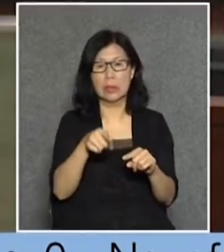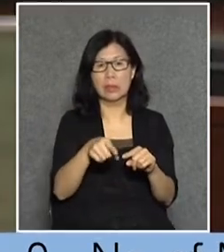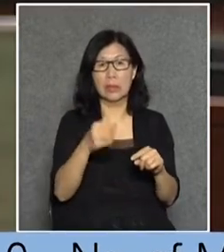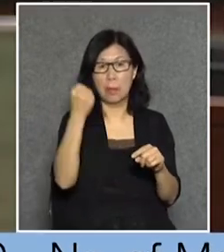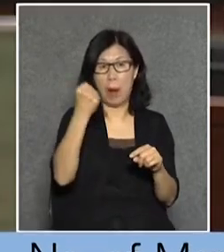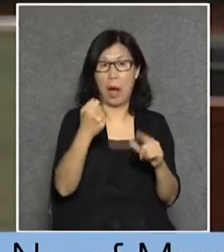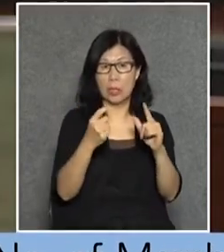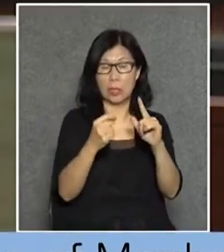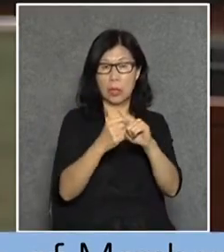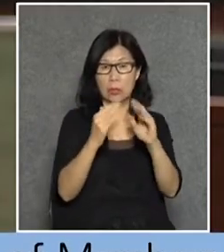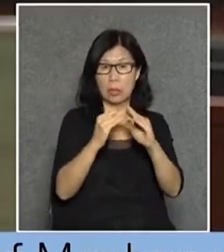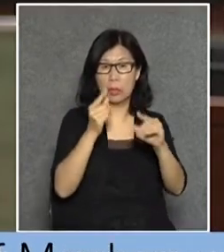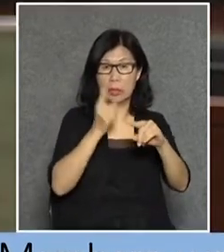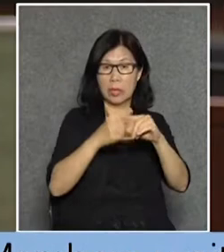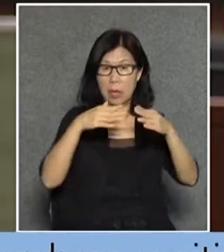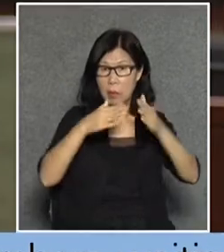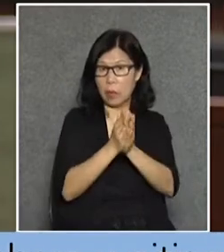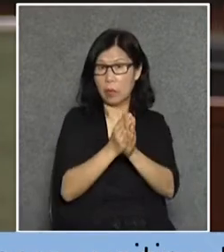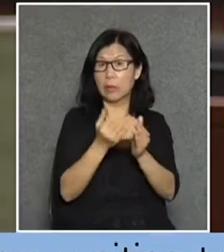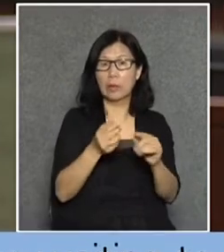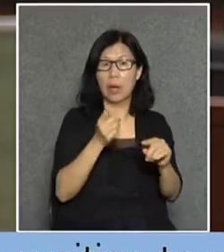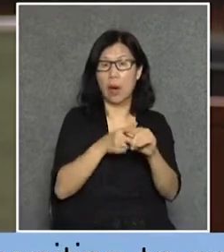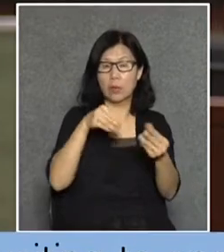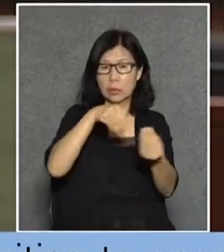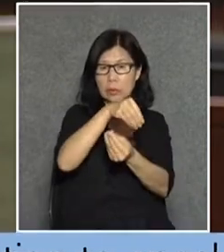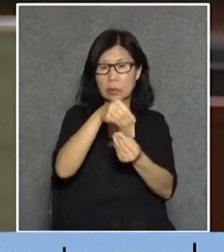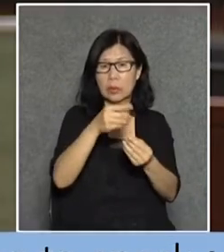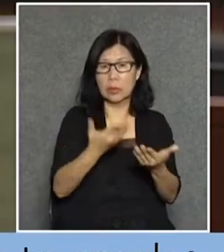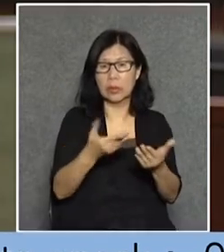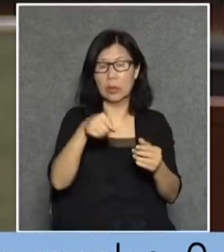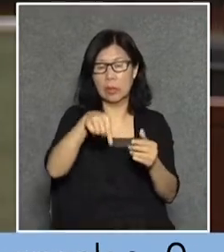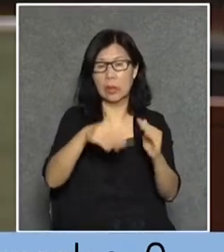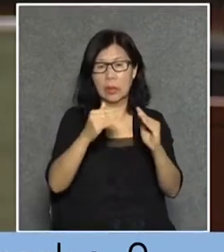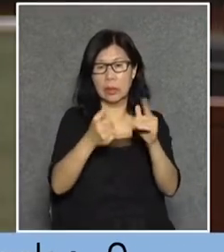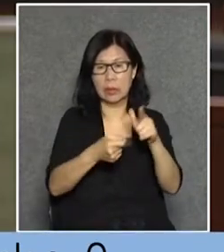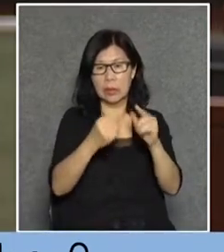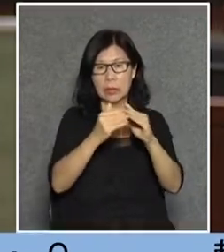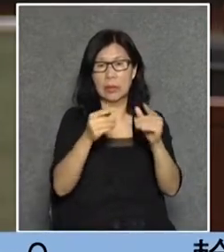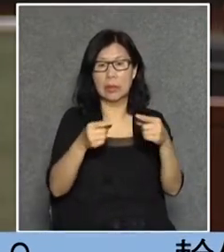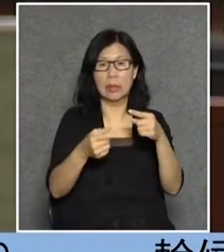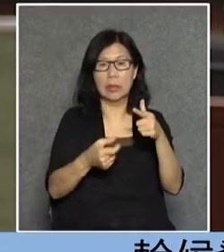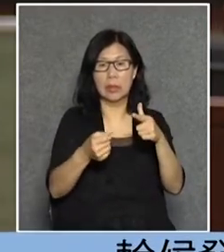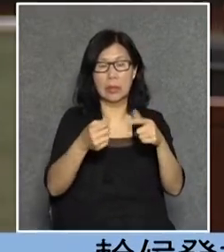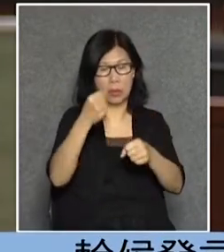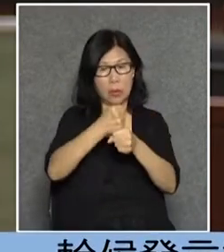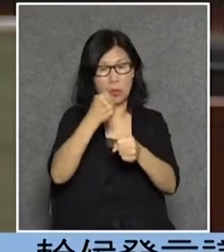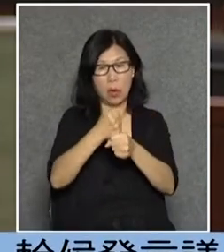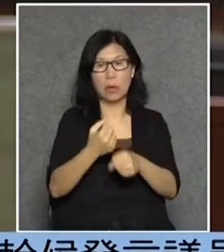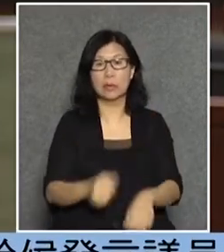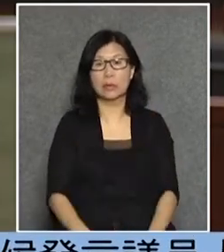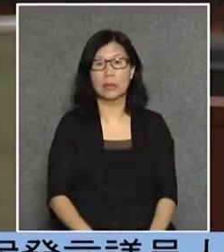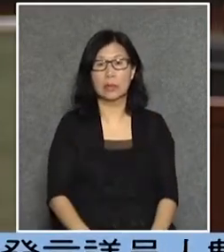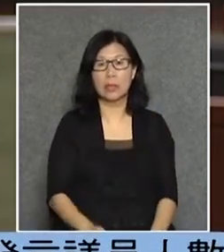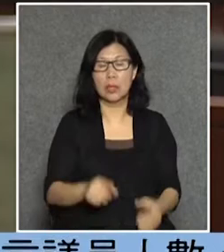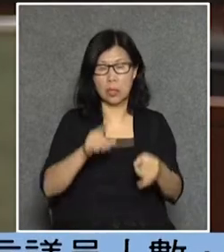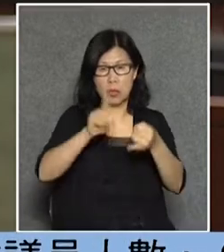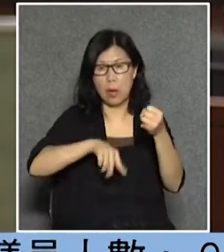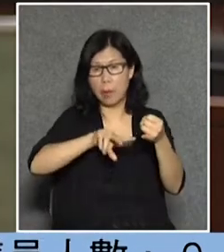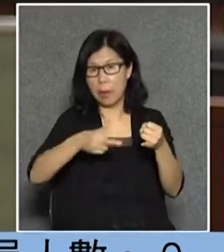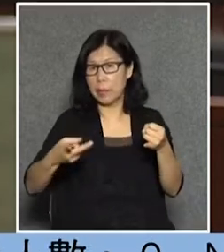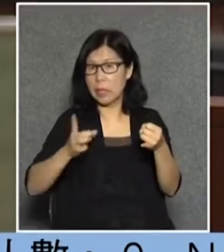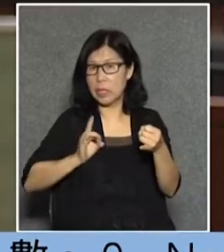夠不經營的一個公共事業作為一個私營企業是對